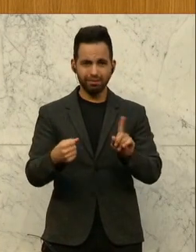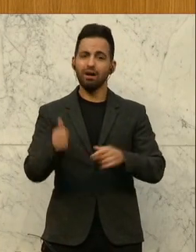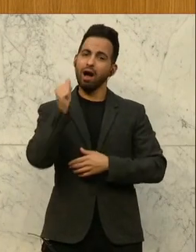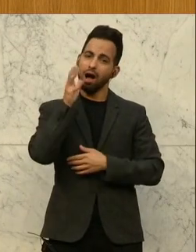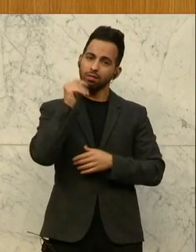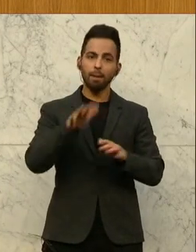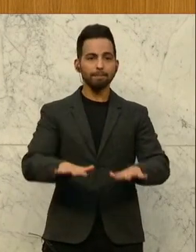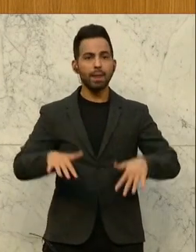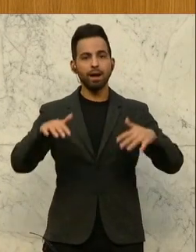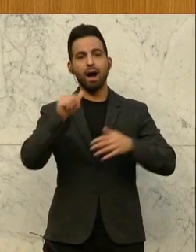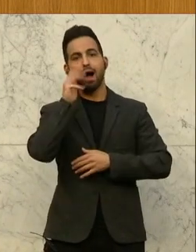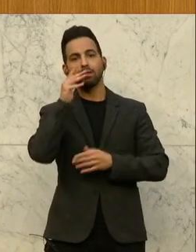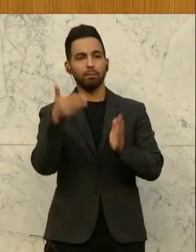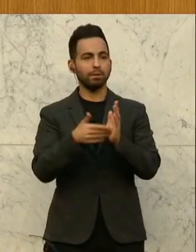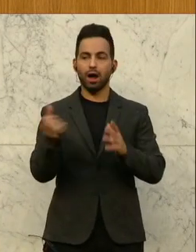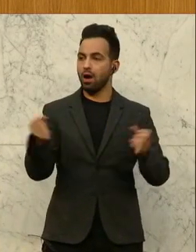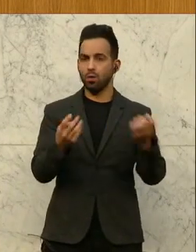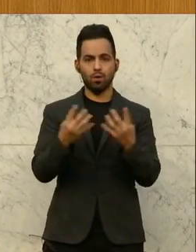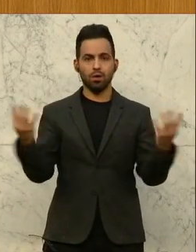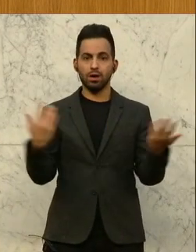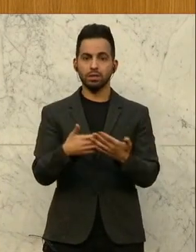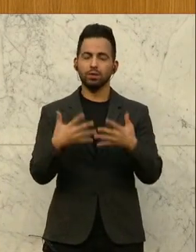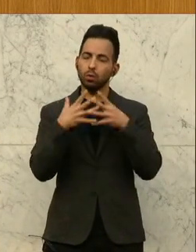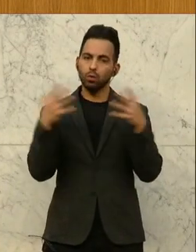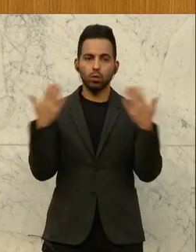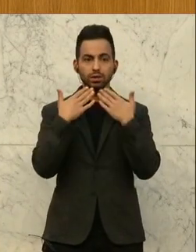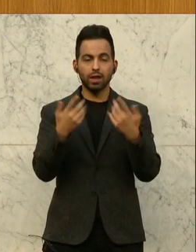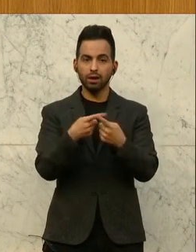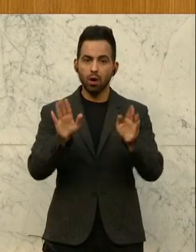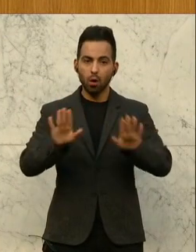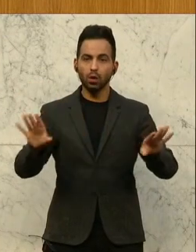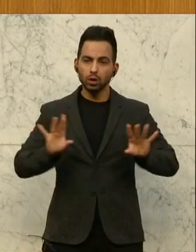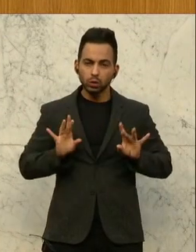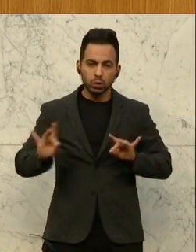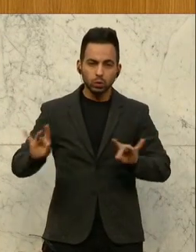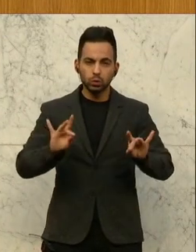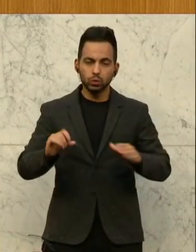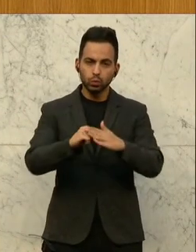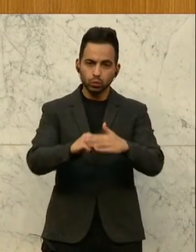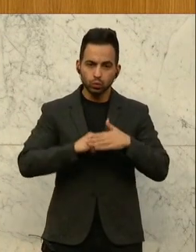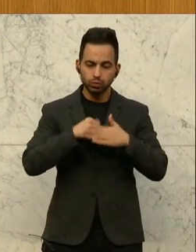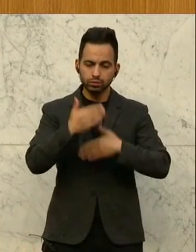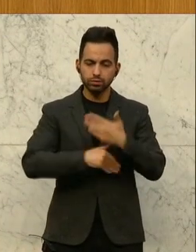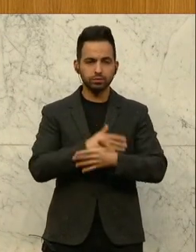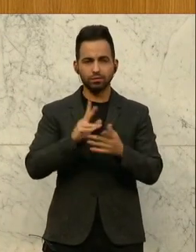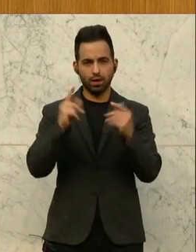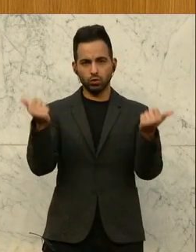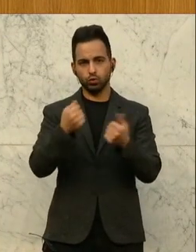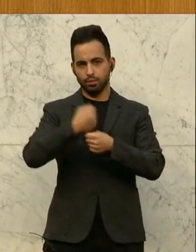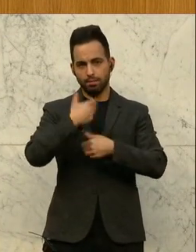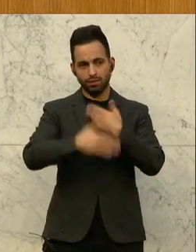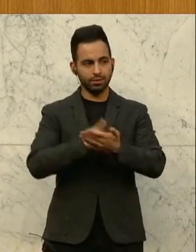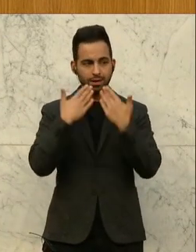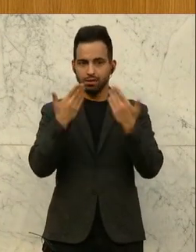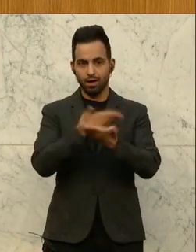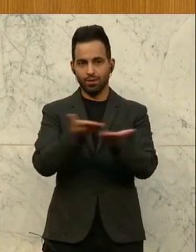täglichen parlamentarischen Alltag. Deshalb ein großes Danke für euer Tun, für eure Unterstützung. Ihr macht es einfach super. Danke euch.